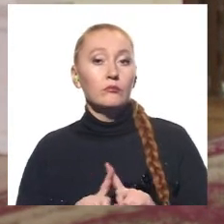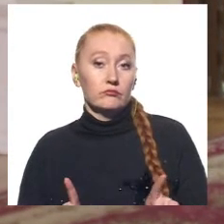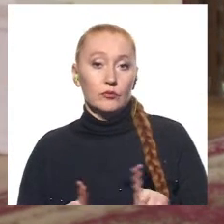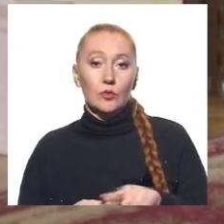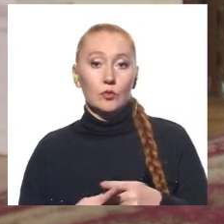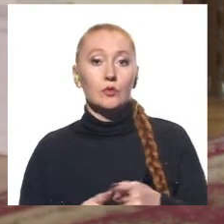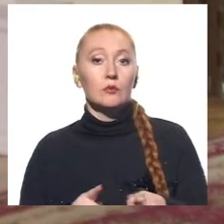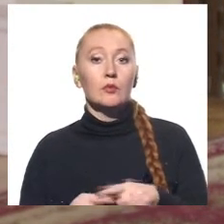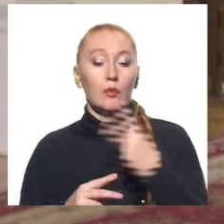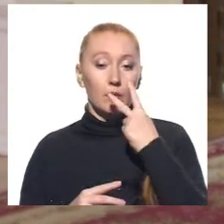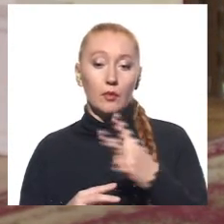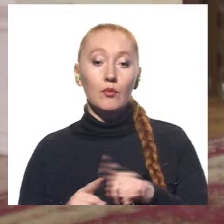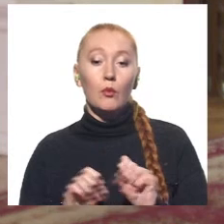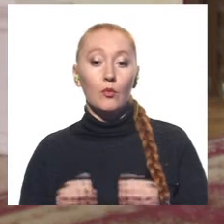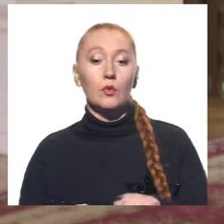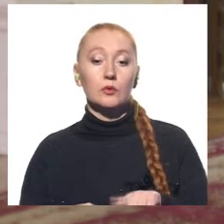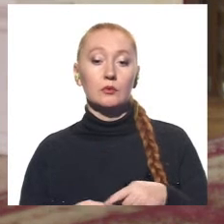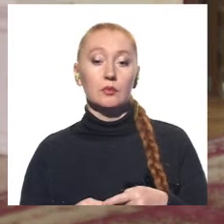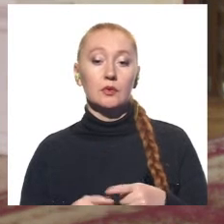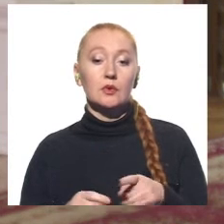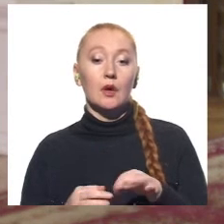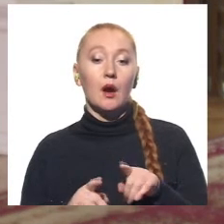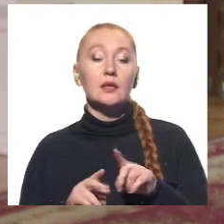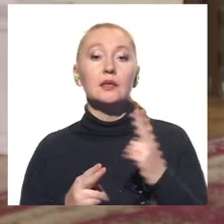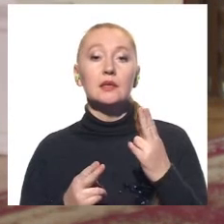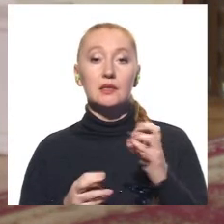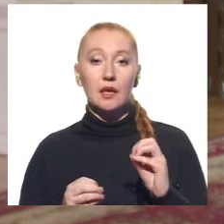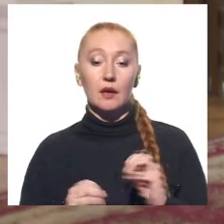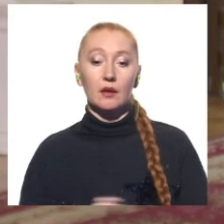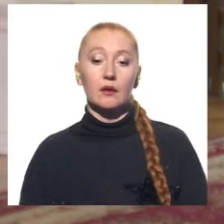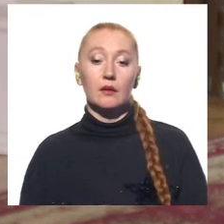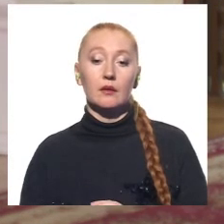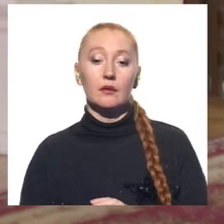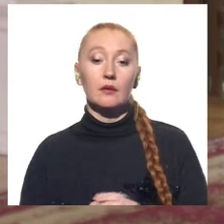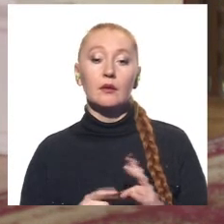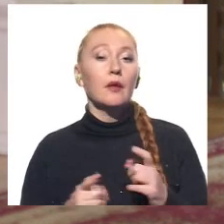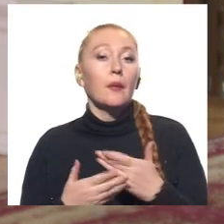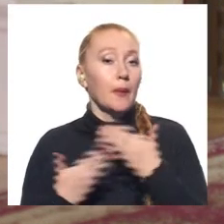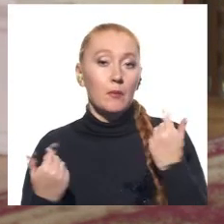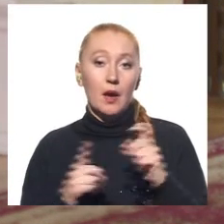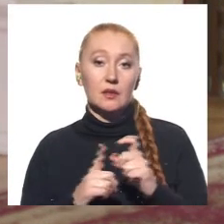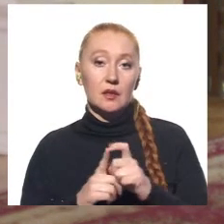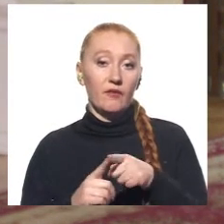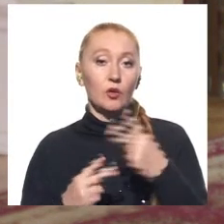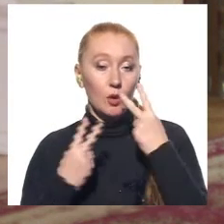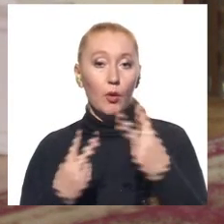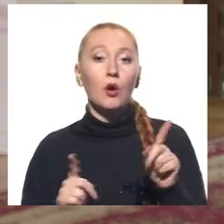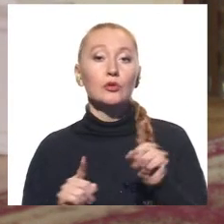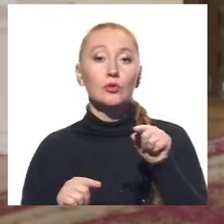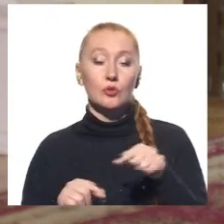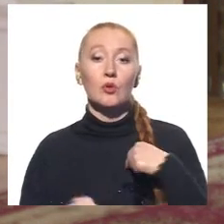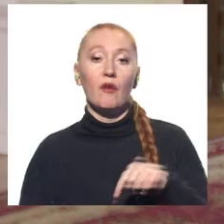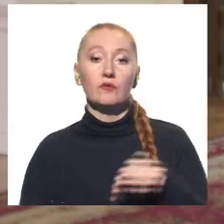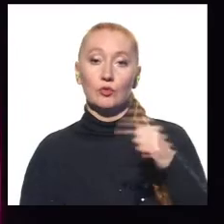коли дивлюся, в мене просто мурашки люди потіли. Це, в мене немає слів, тому що вони показують саме те, що